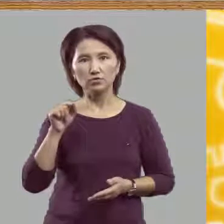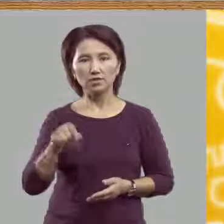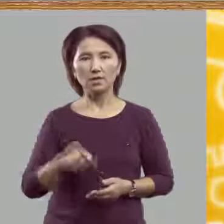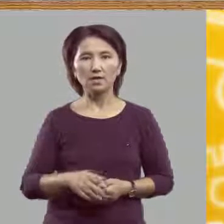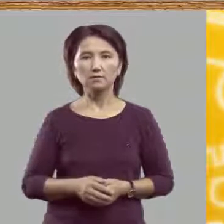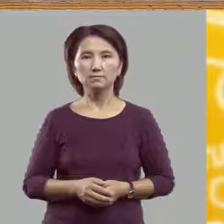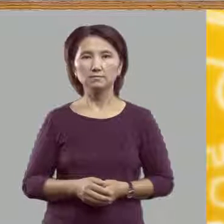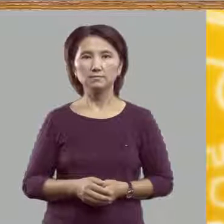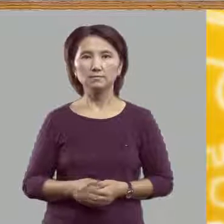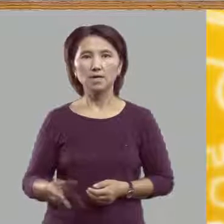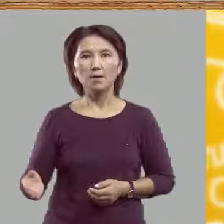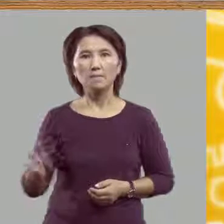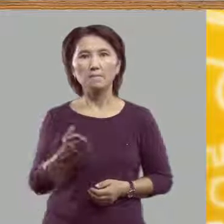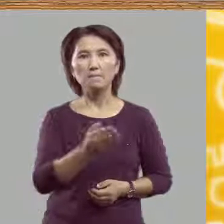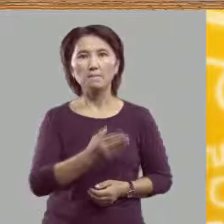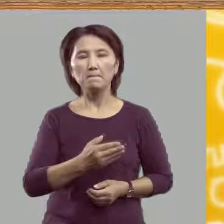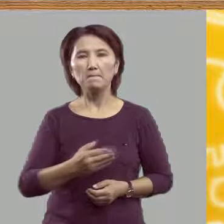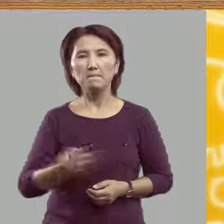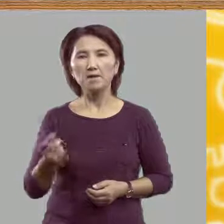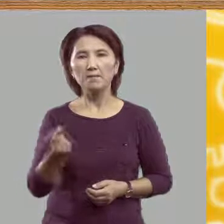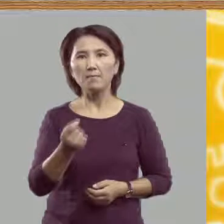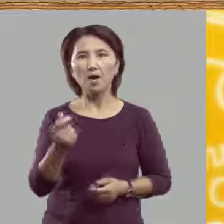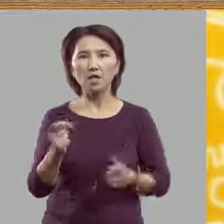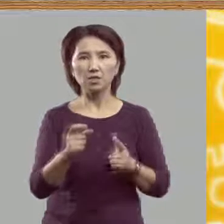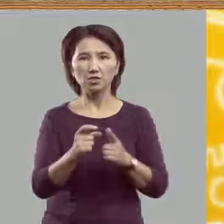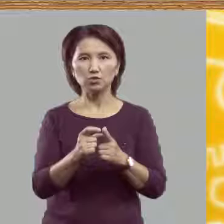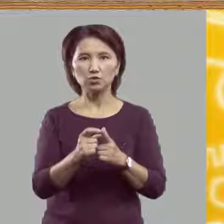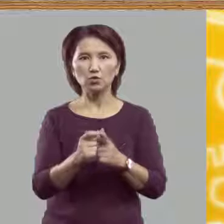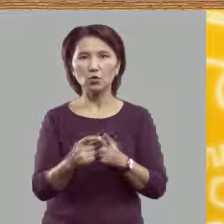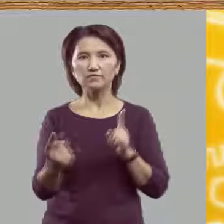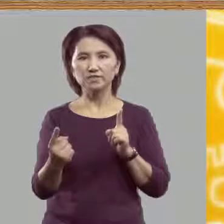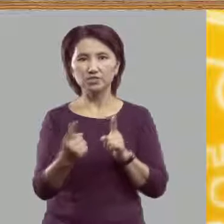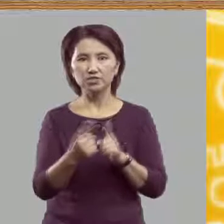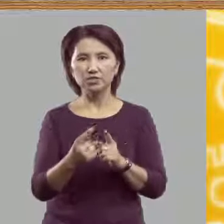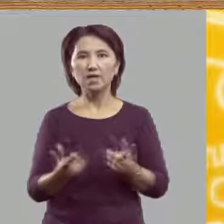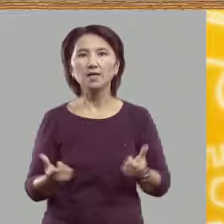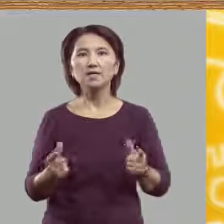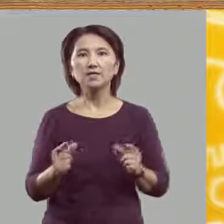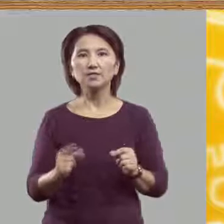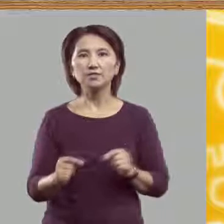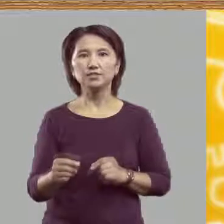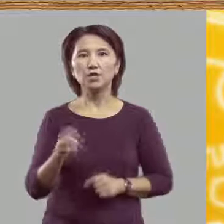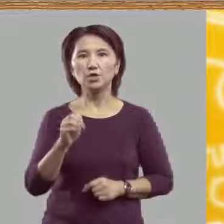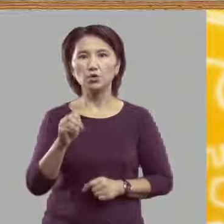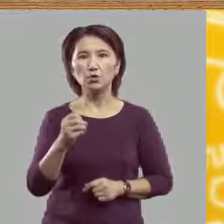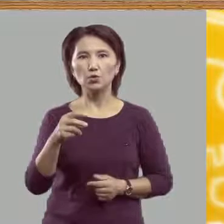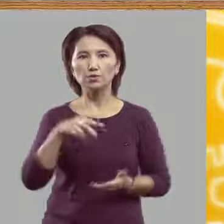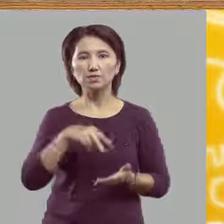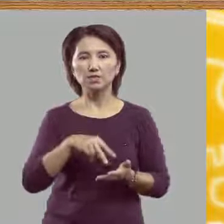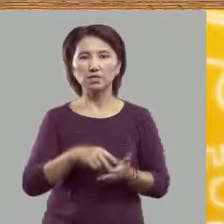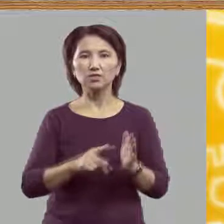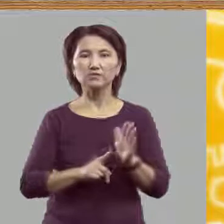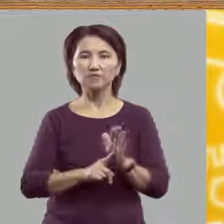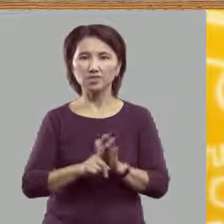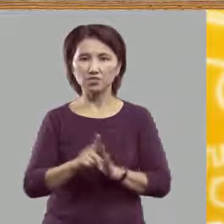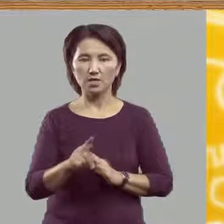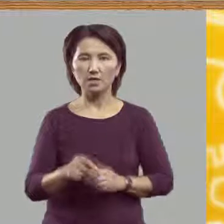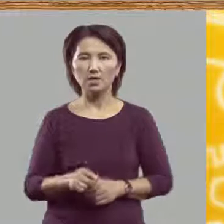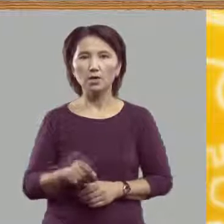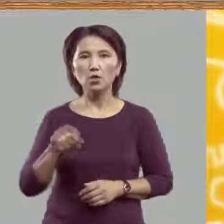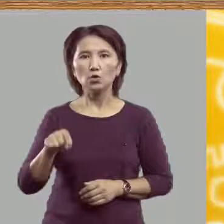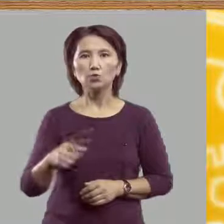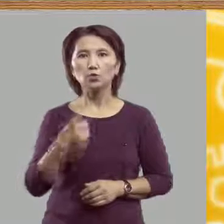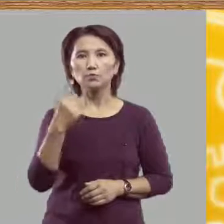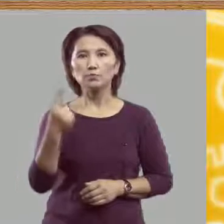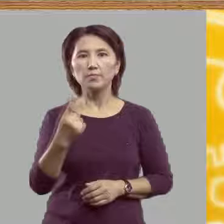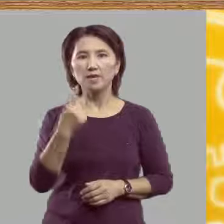Мы мало слов встречали, где Ё стоит в начале. Тут